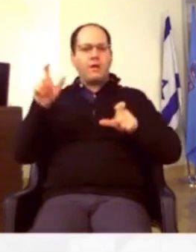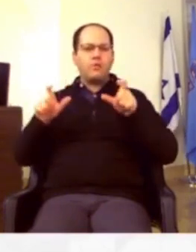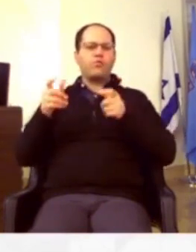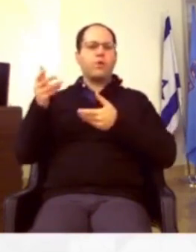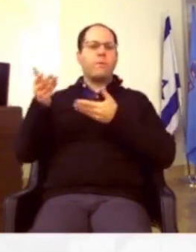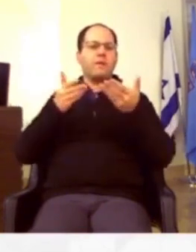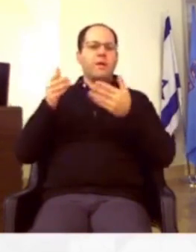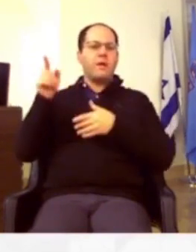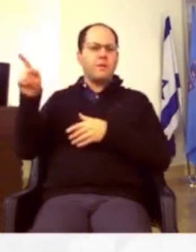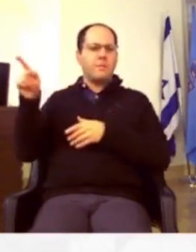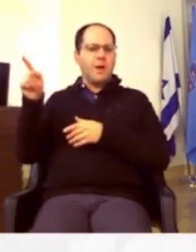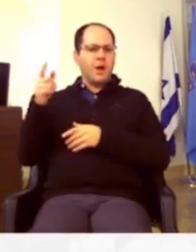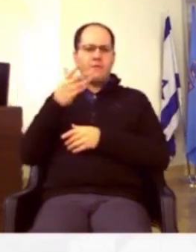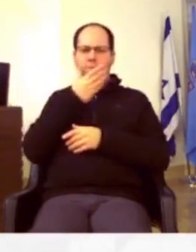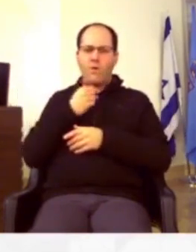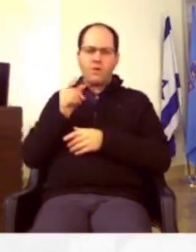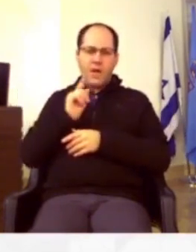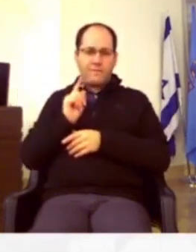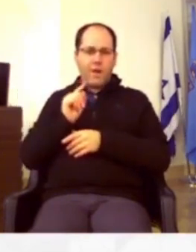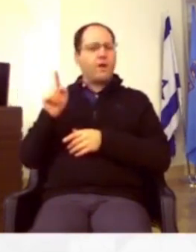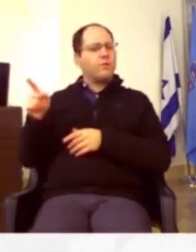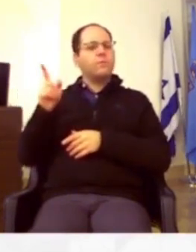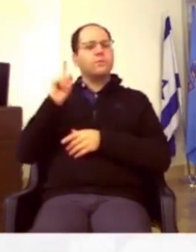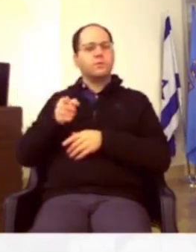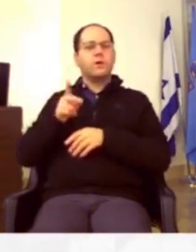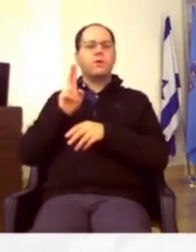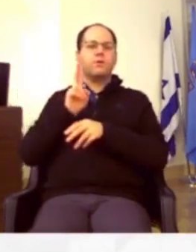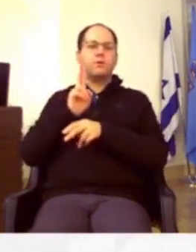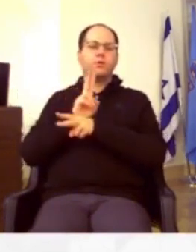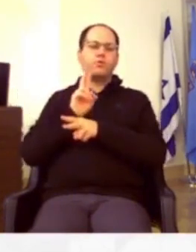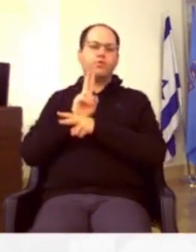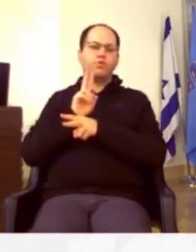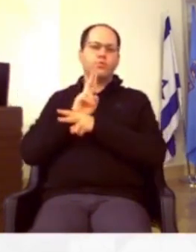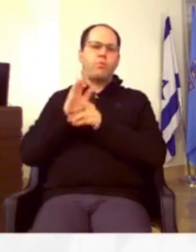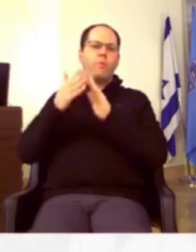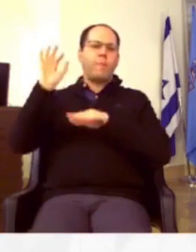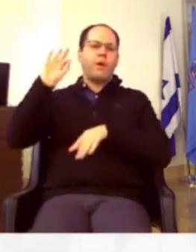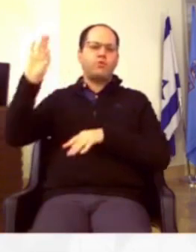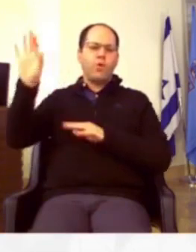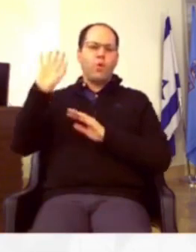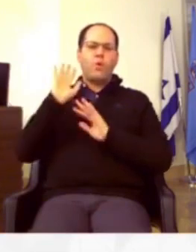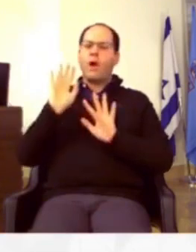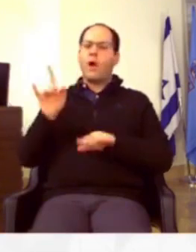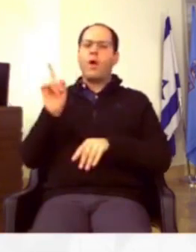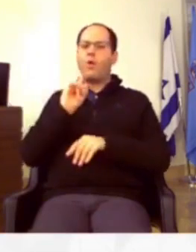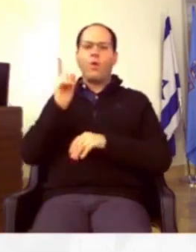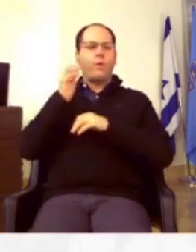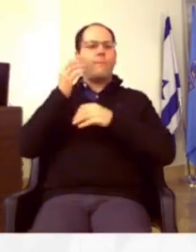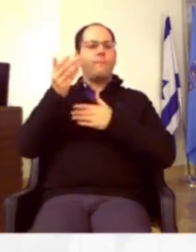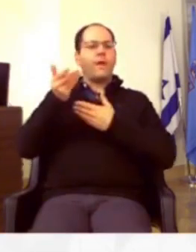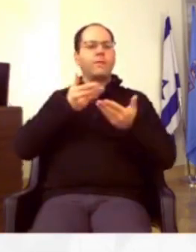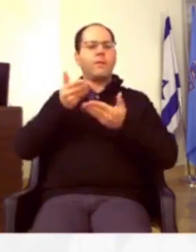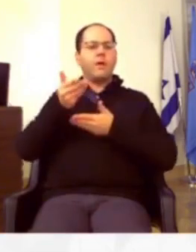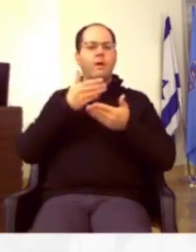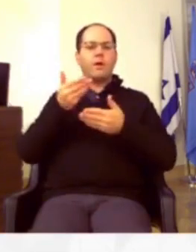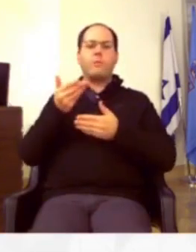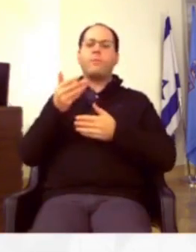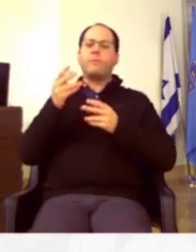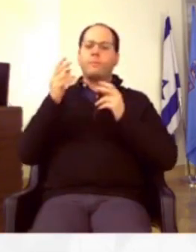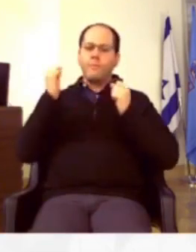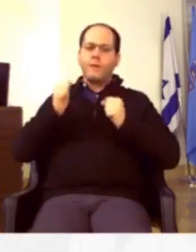שמתנהגים אליו לא יפה, שישמור אליו לבית, ככה לא מתנהגים, בטח לא להורים,